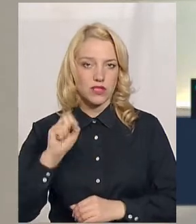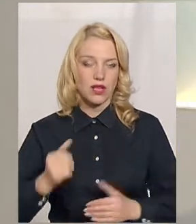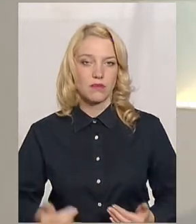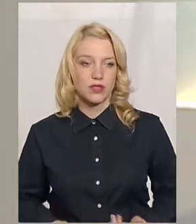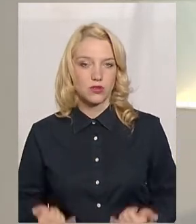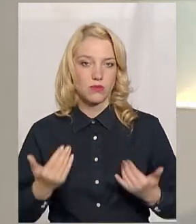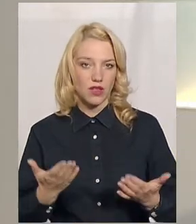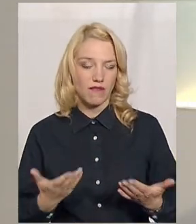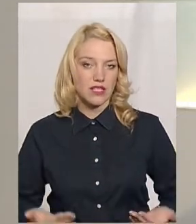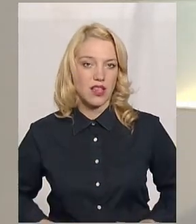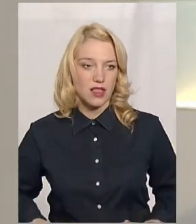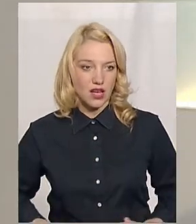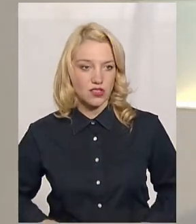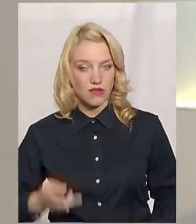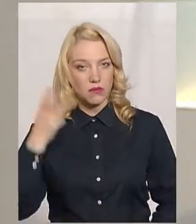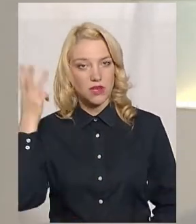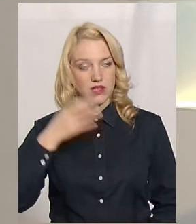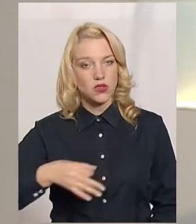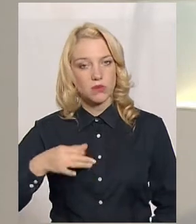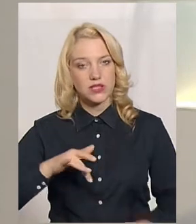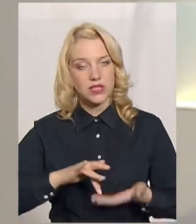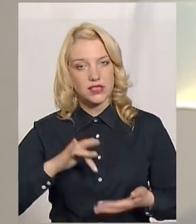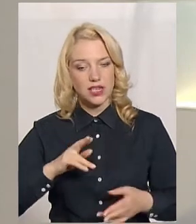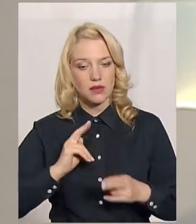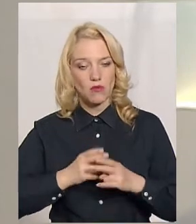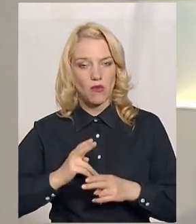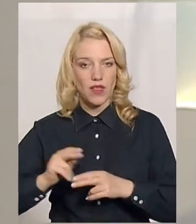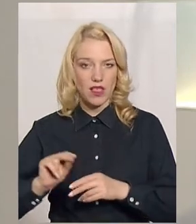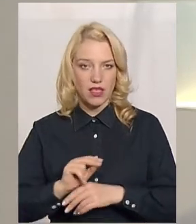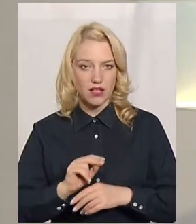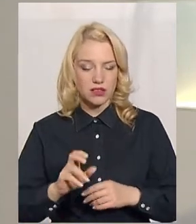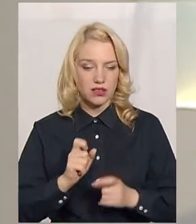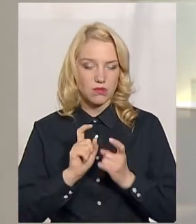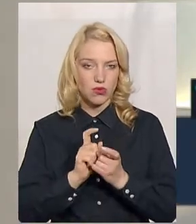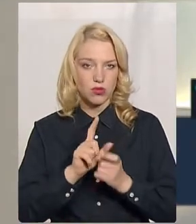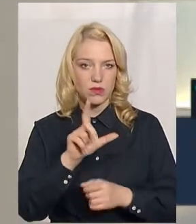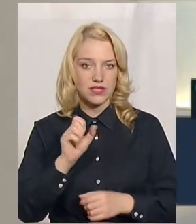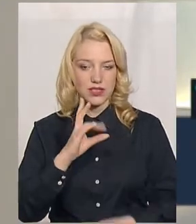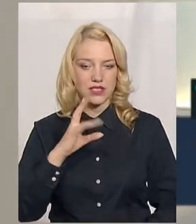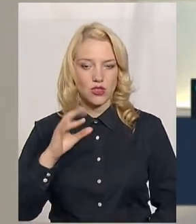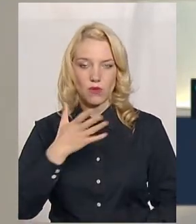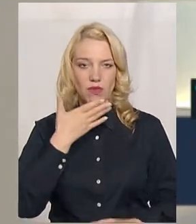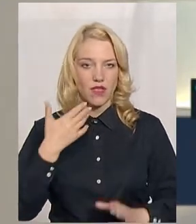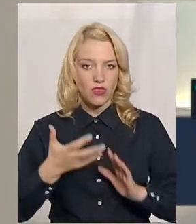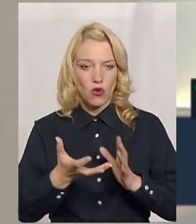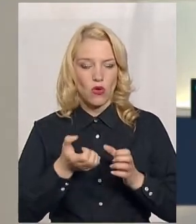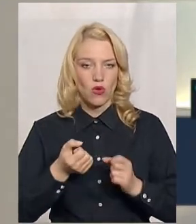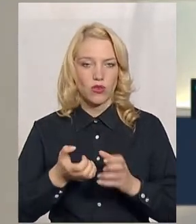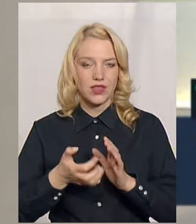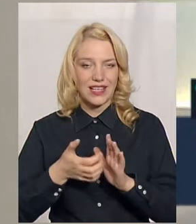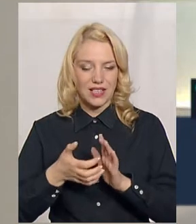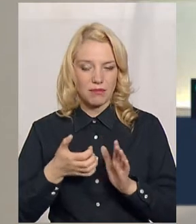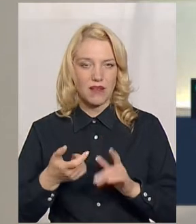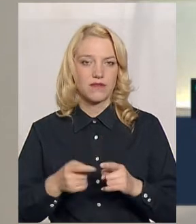для вас наживо. Хмельницький обласний центр профілактики та боротьби зі СНІДом недоотримав від Національної служби здоров'я